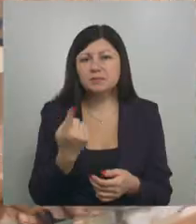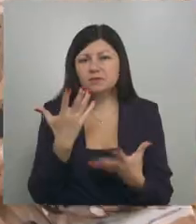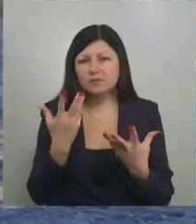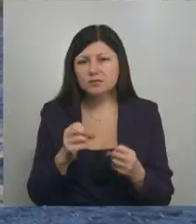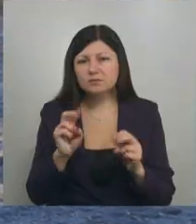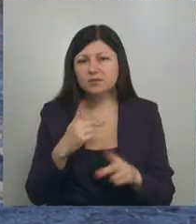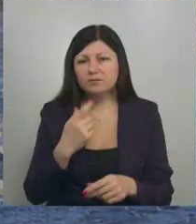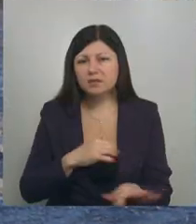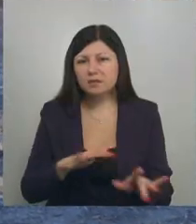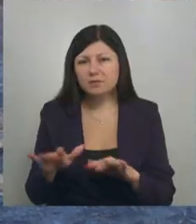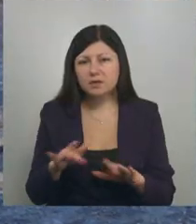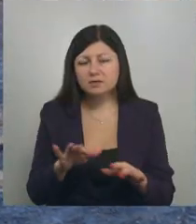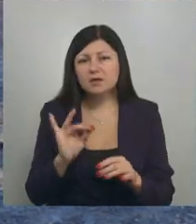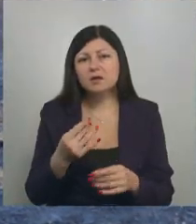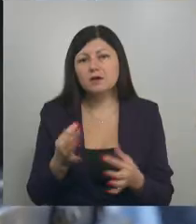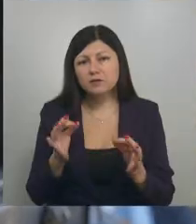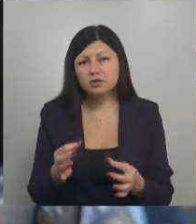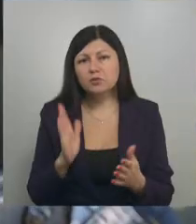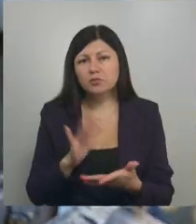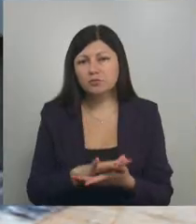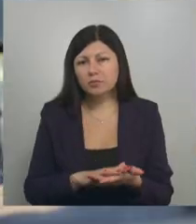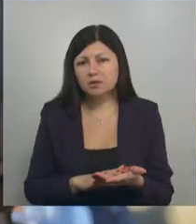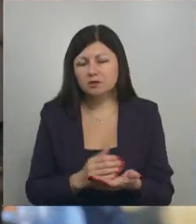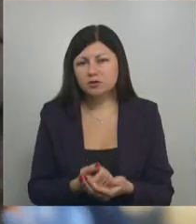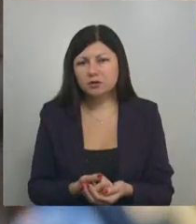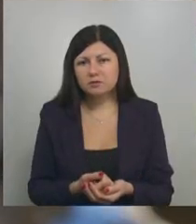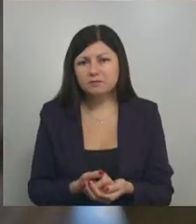специальной военной операции. И, конечно, будет продолжать.